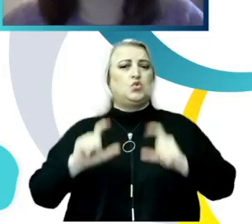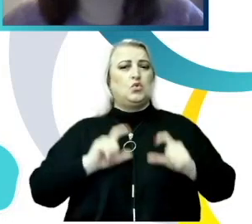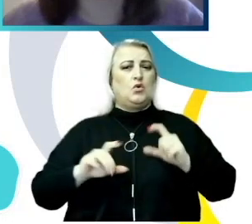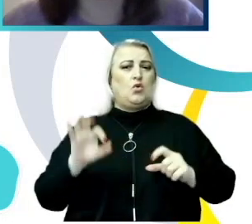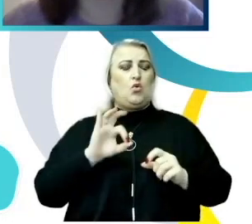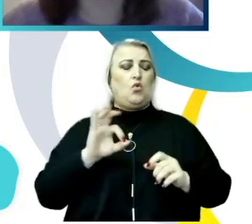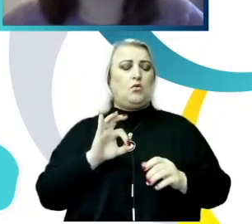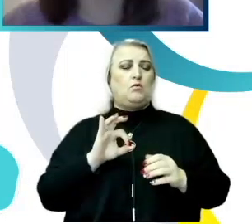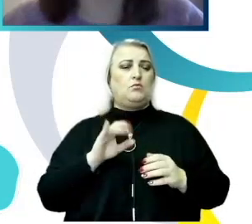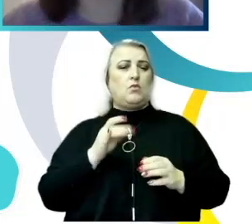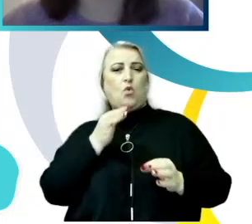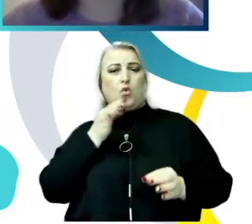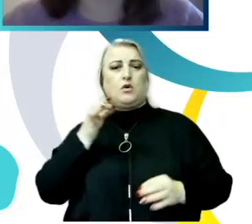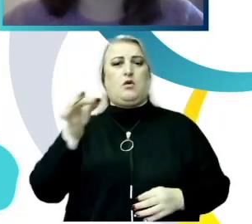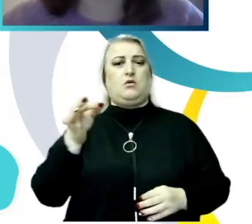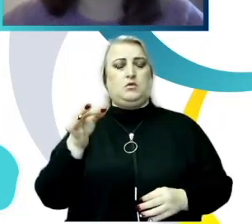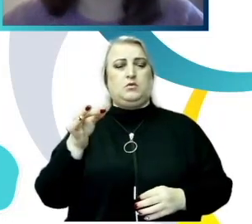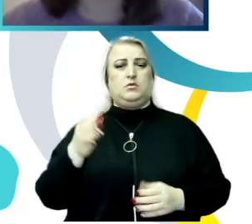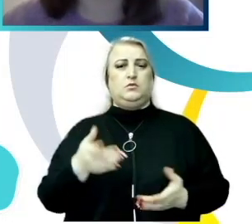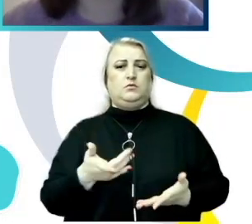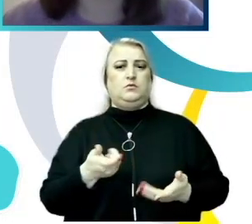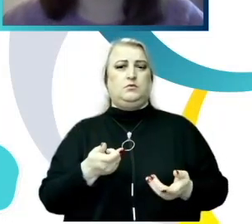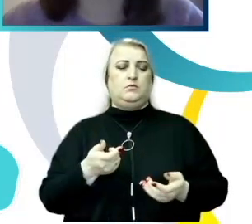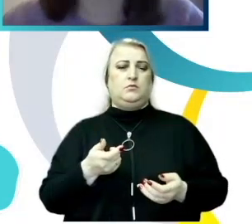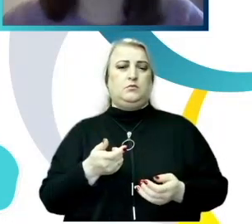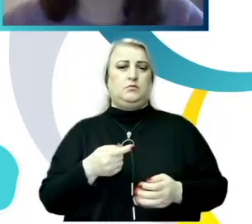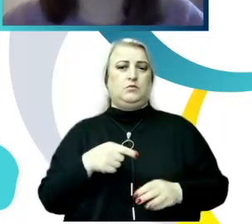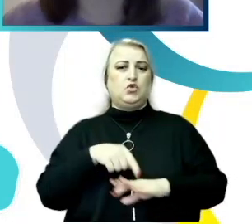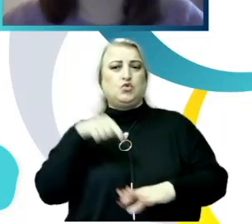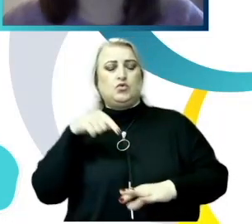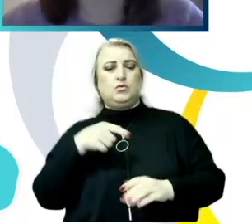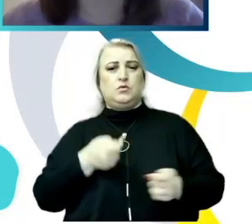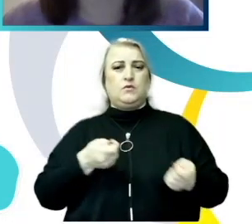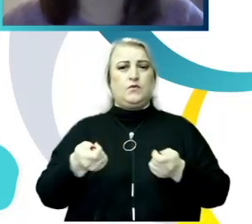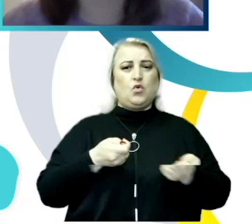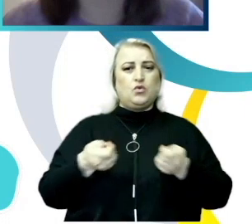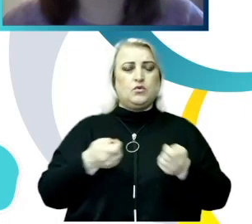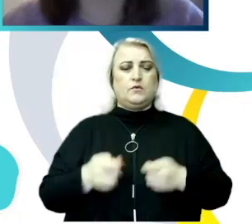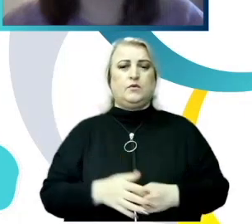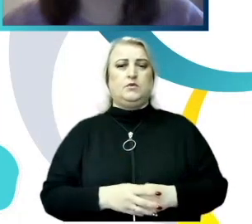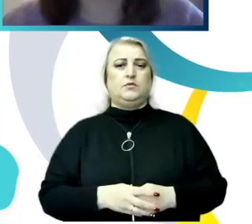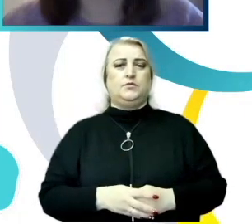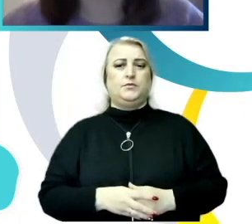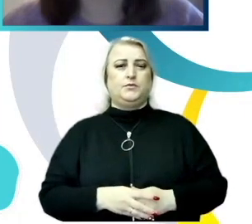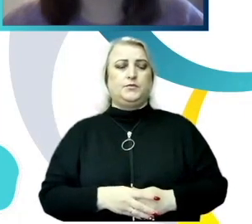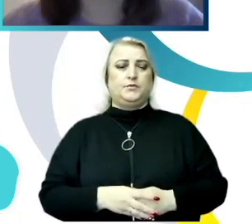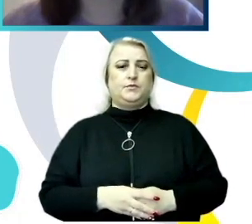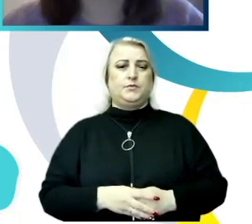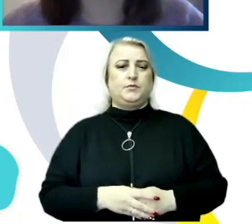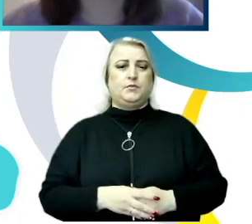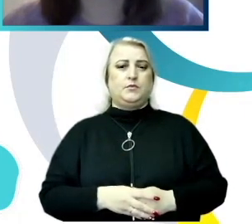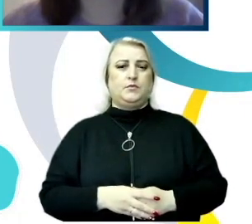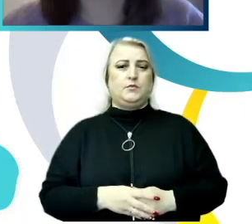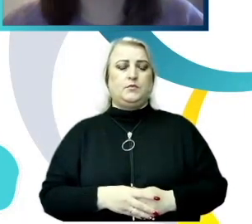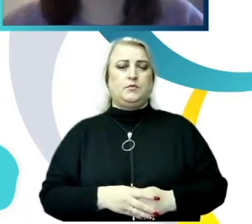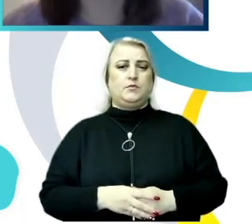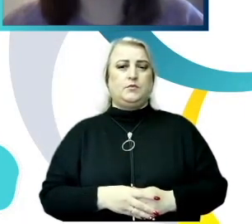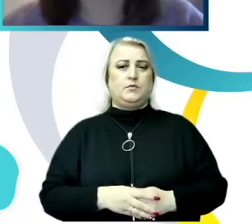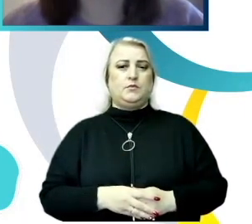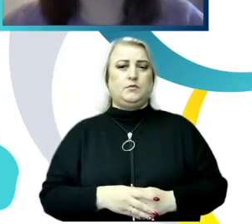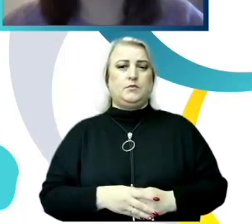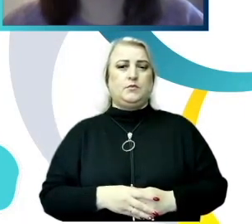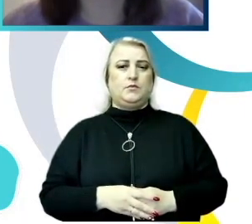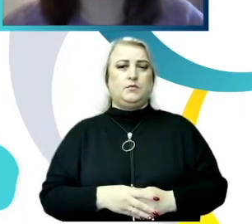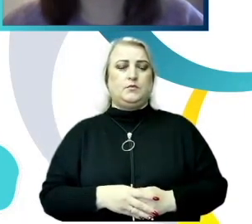reacția conducerei în situațiile în care se manifestă o reformă fenomenului dat. Practic, până a trece în revistă